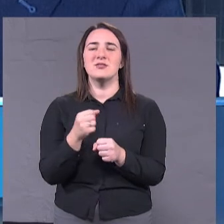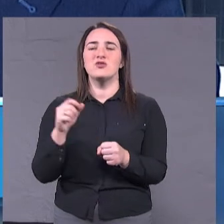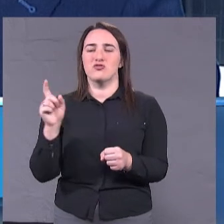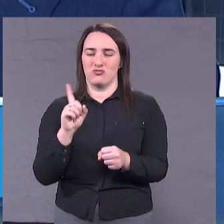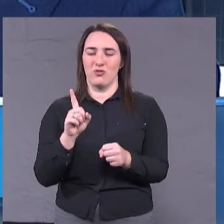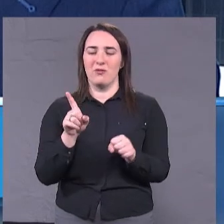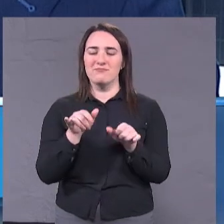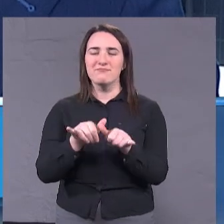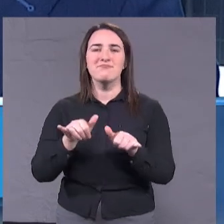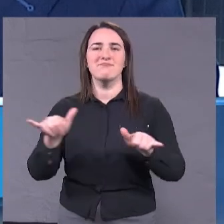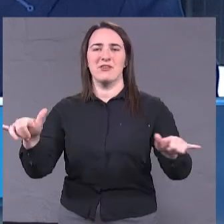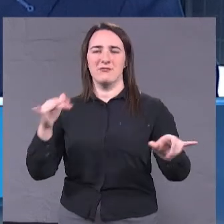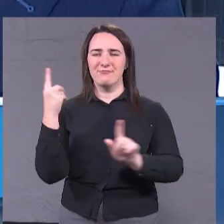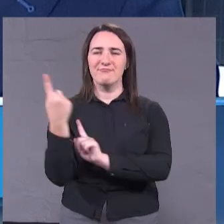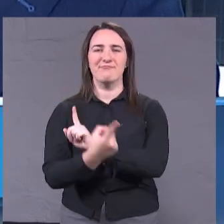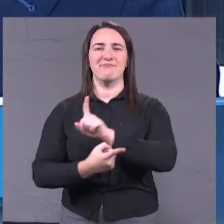модернізції